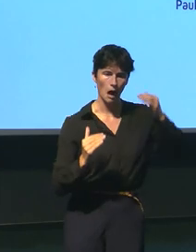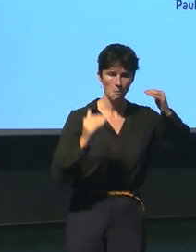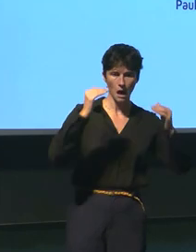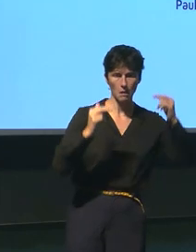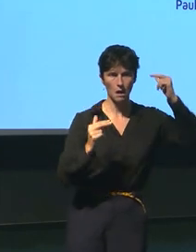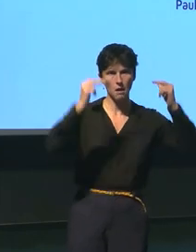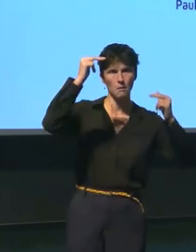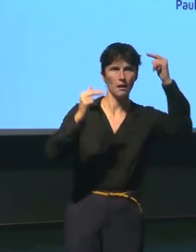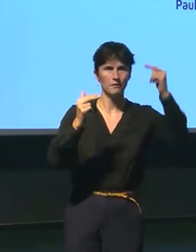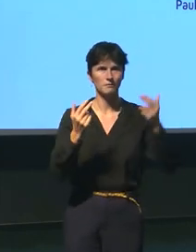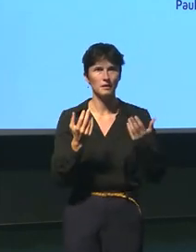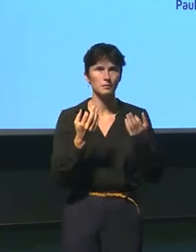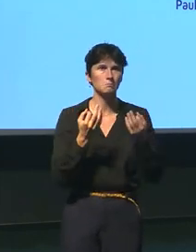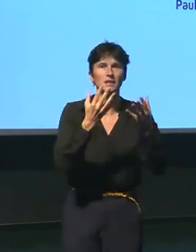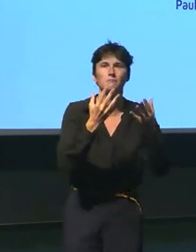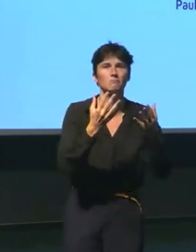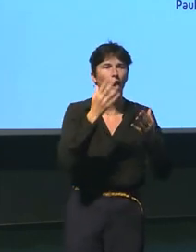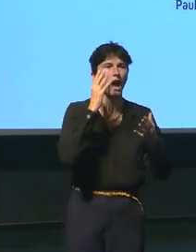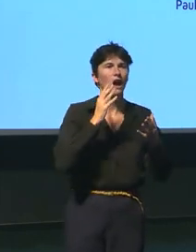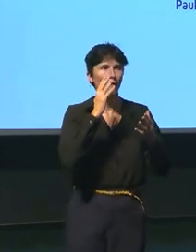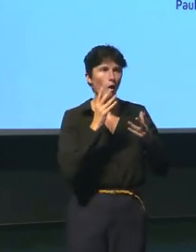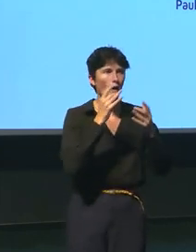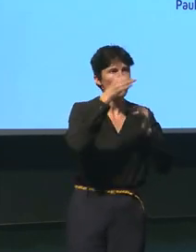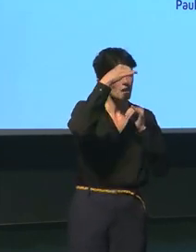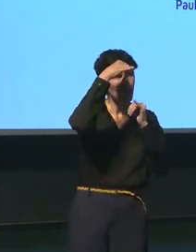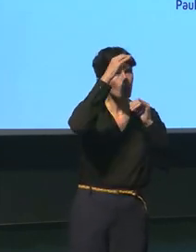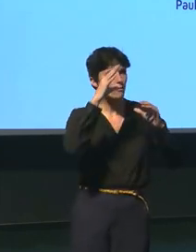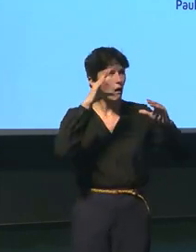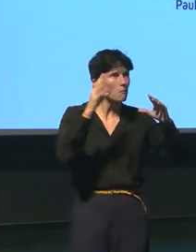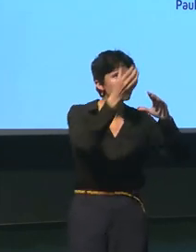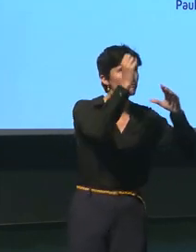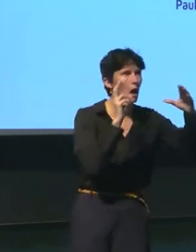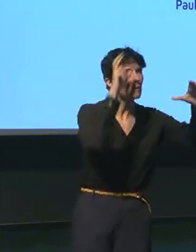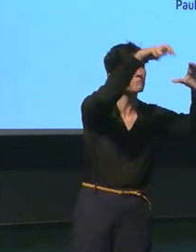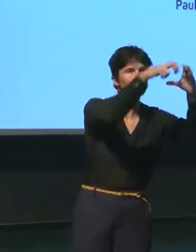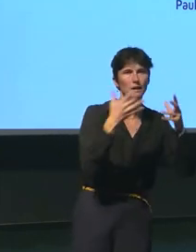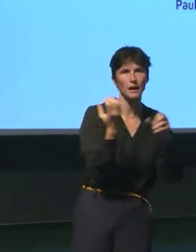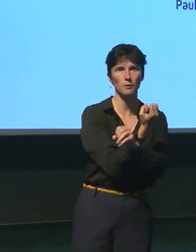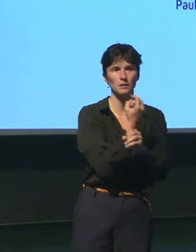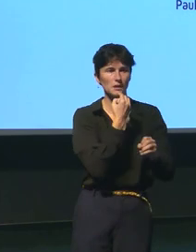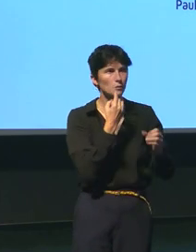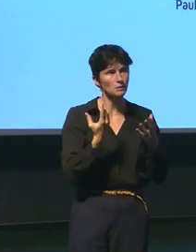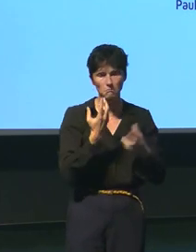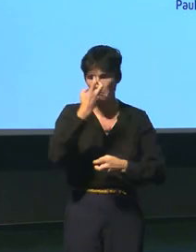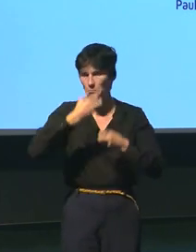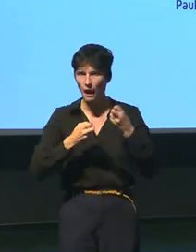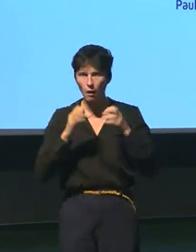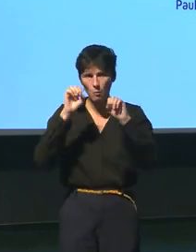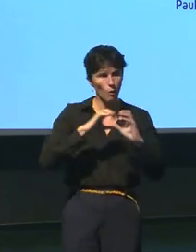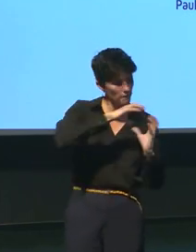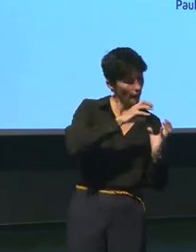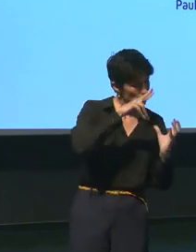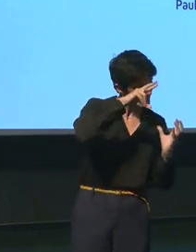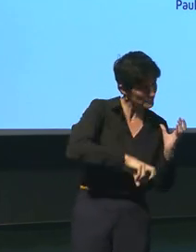la guerre si on peut dire avec des idées d'exploiter des ressources miliaires en dehors de la Terre on peut en discuter